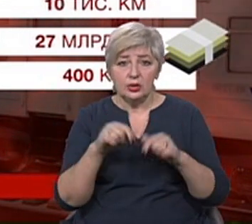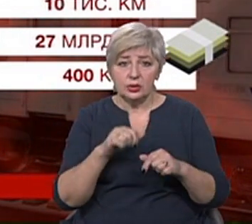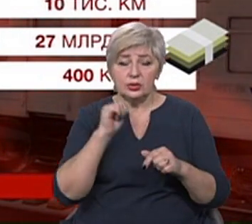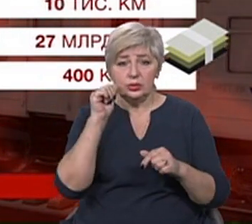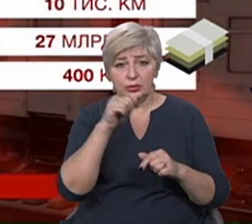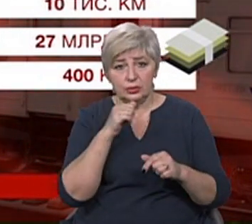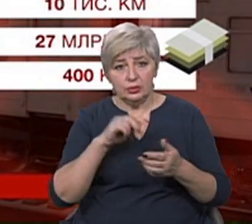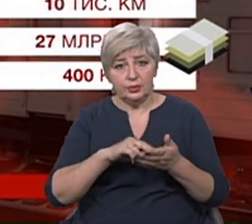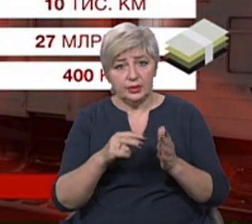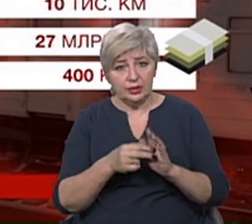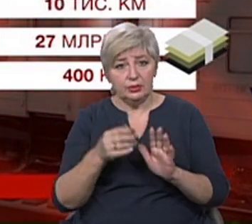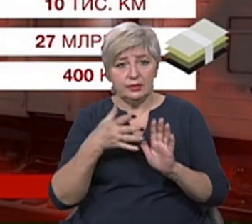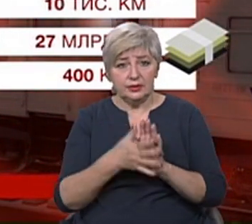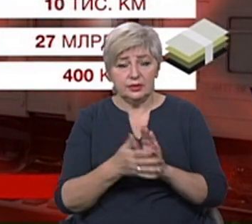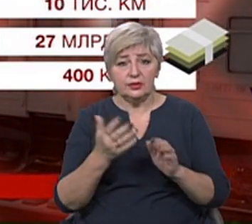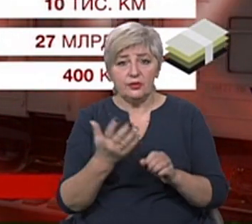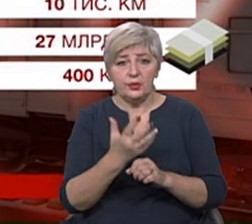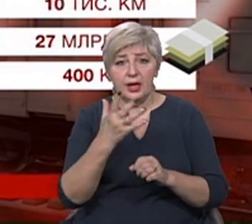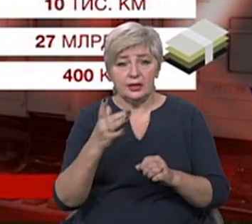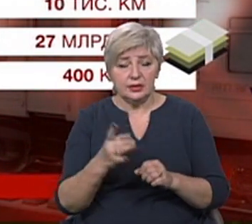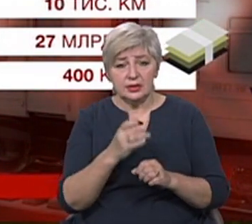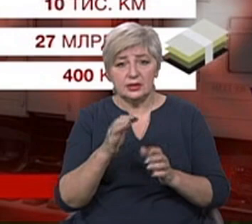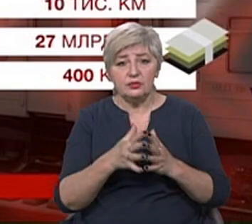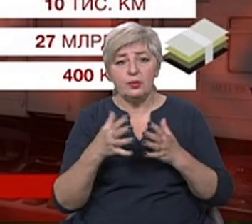витратити майже у 5 разів більше.